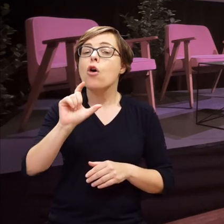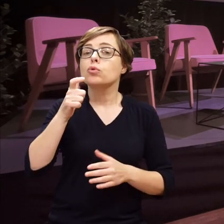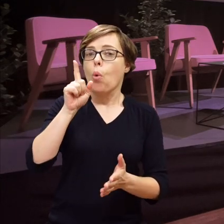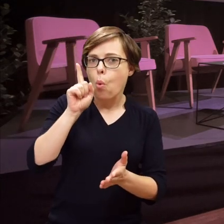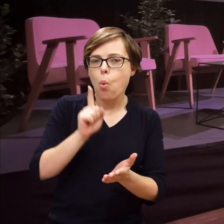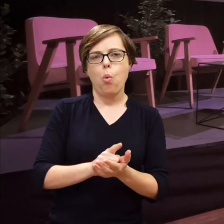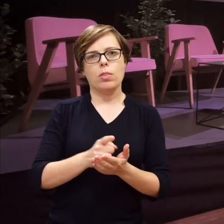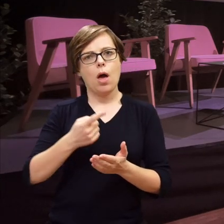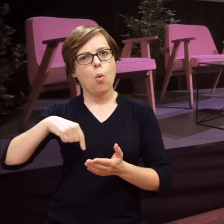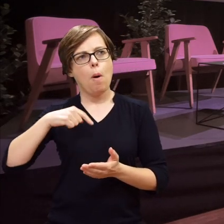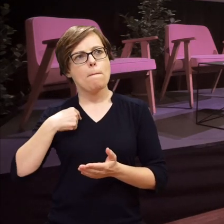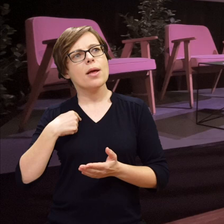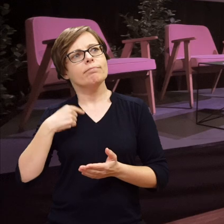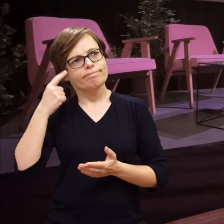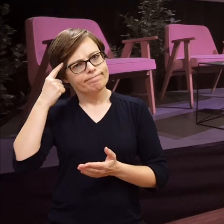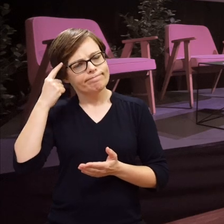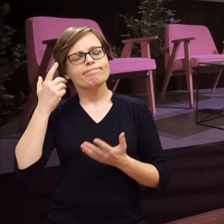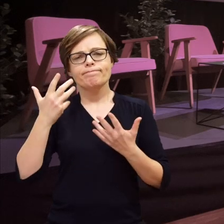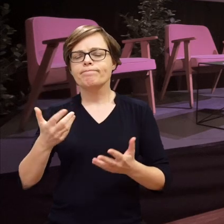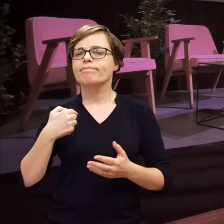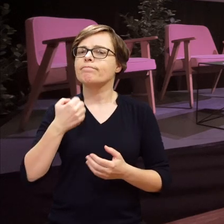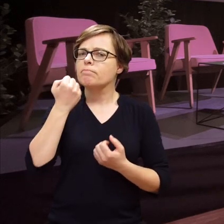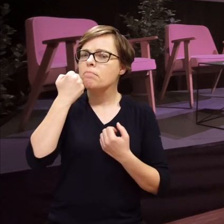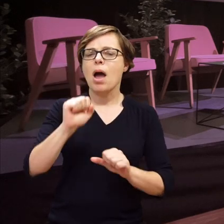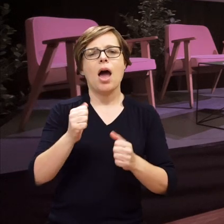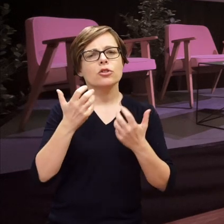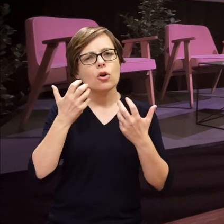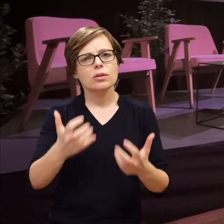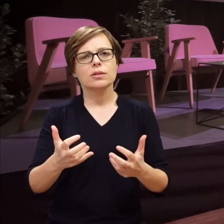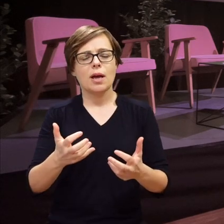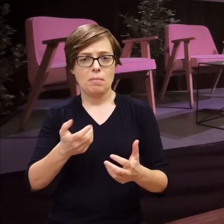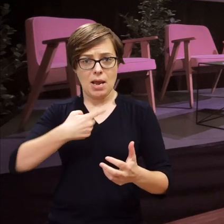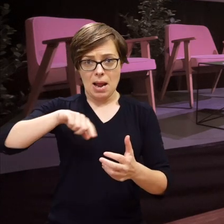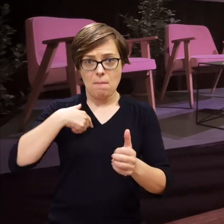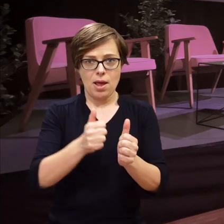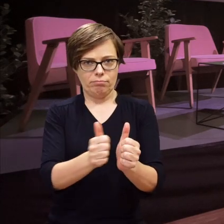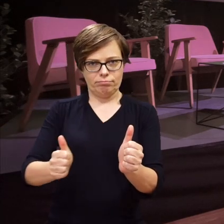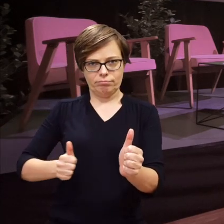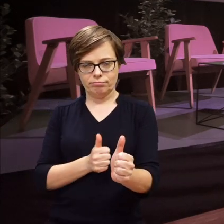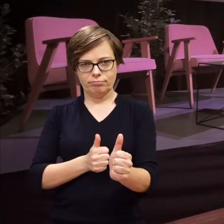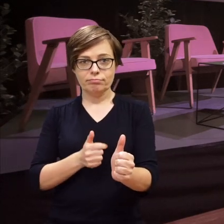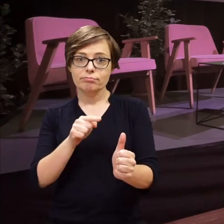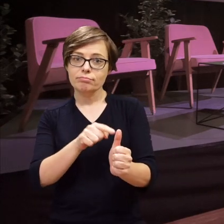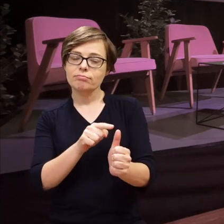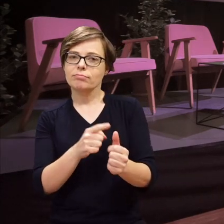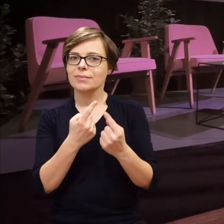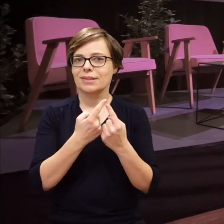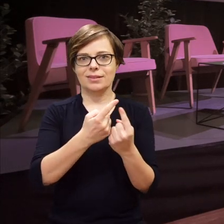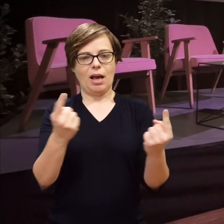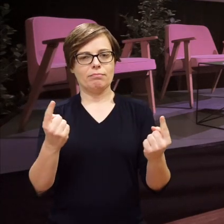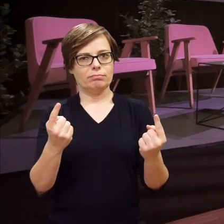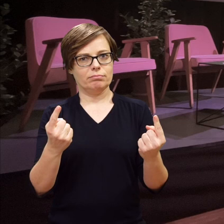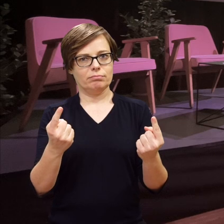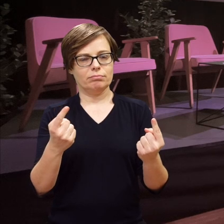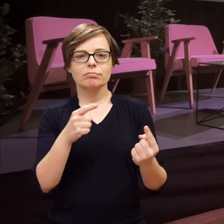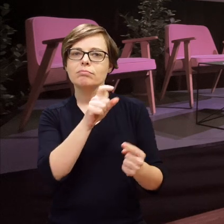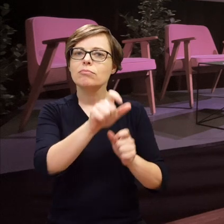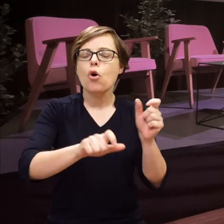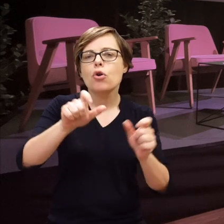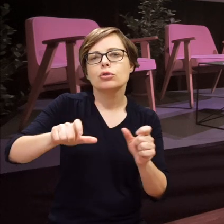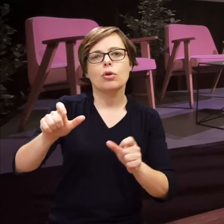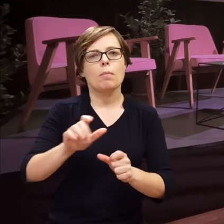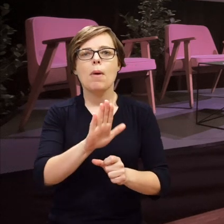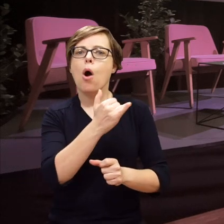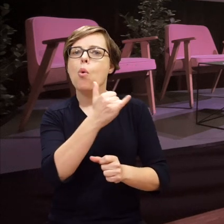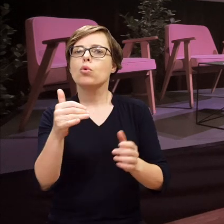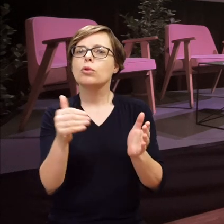ponazywaliśmy, to, że bardzo chcemy przejść do drugiej linii i oddać przestrzeń samorzecznikom, osobom